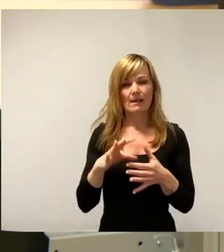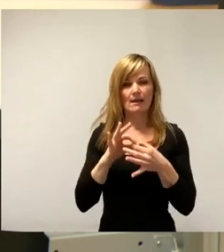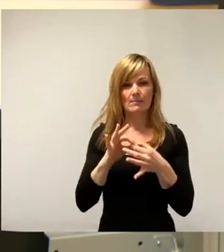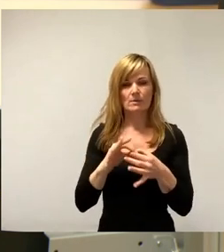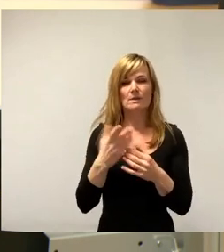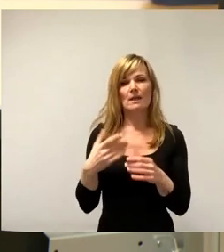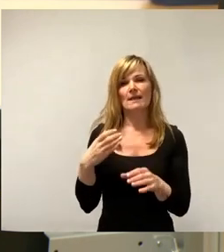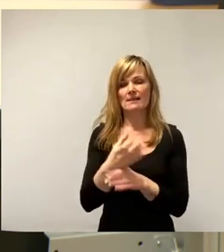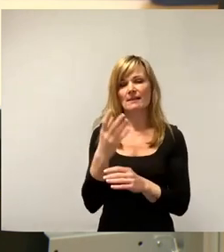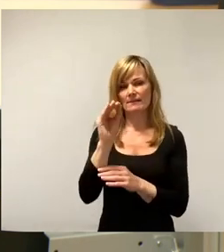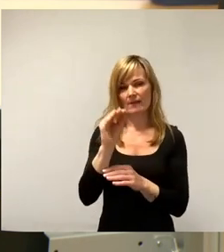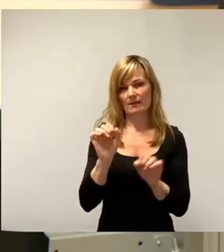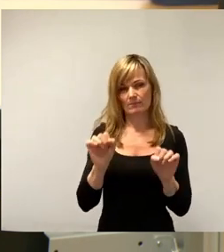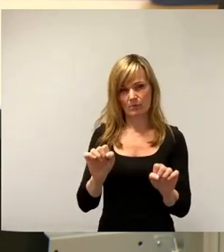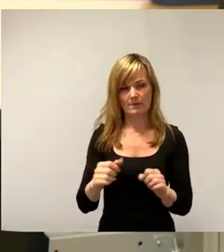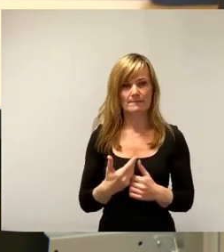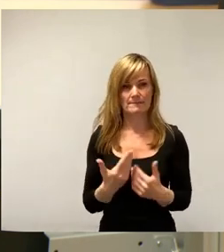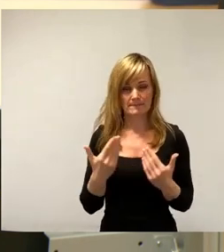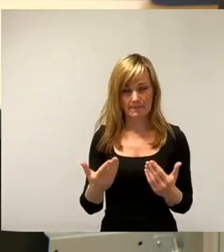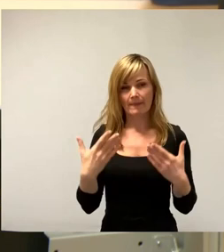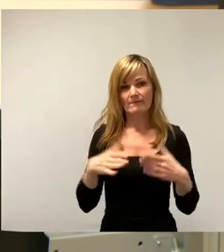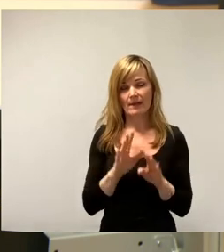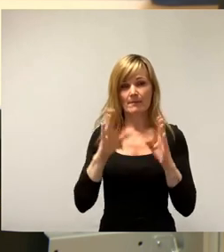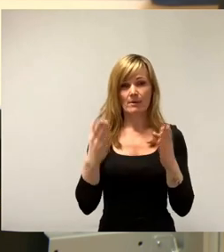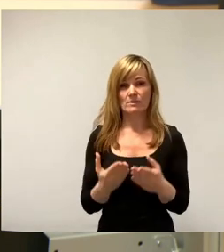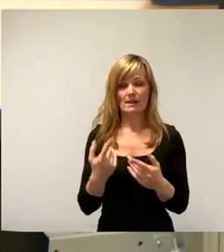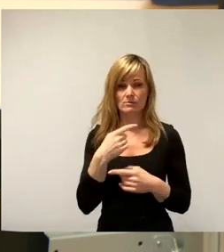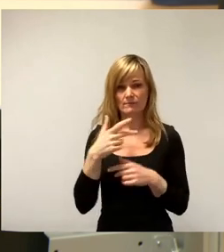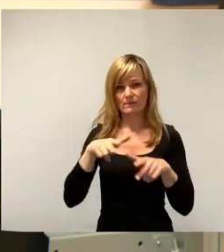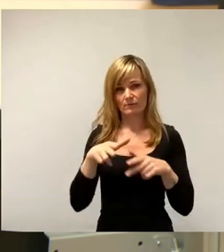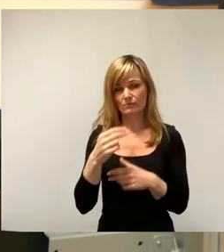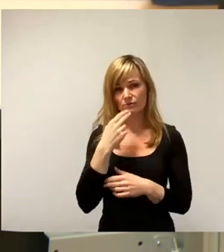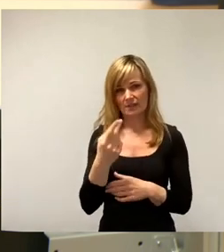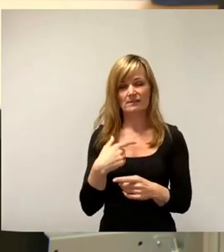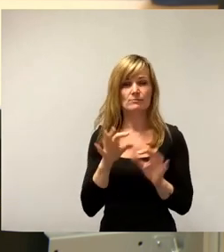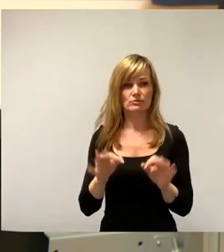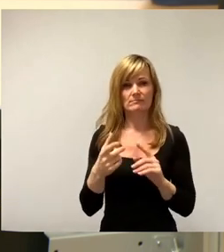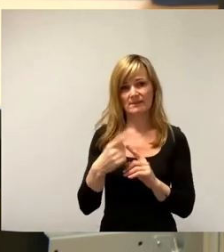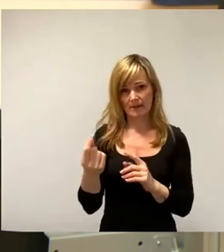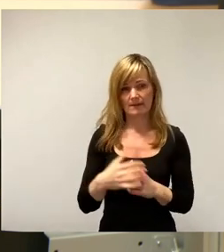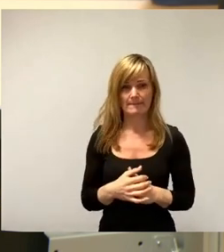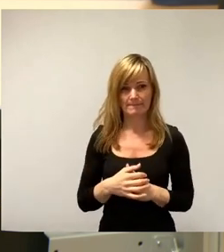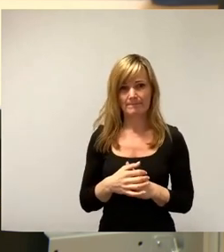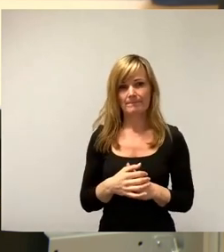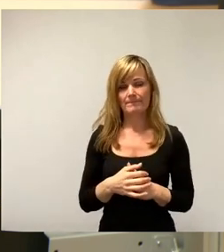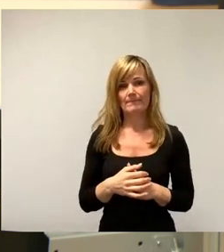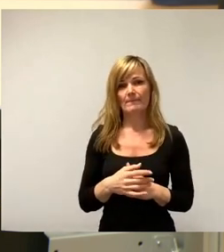dass sie im Prinzip frei im Haushalt zur Verfügung stehen, nicht zu einem bestimmten Zweck. Jetzt kommt noch Folgendes hinzu.